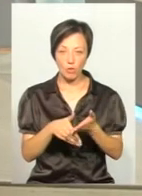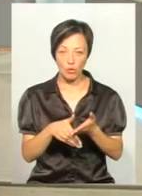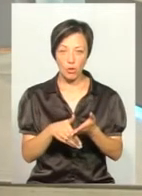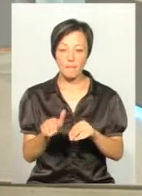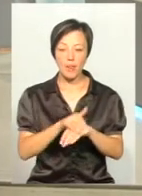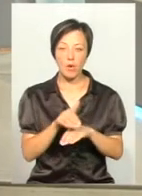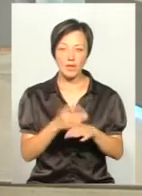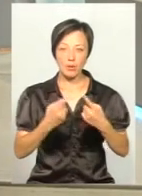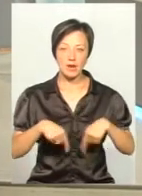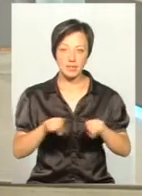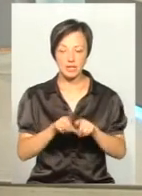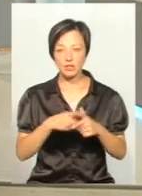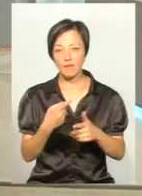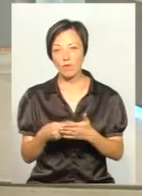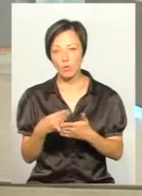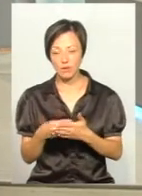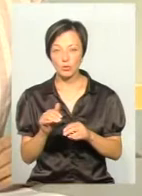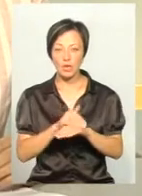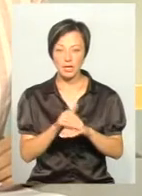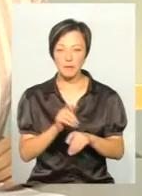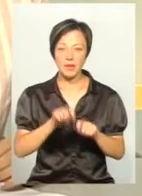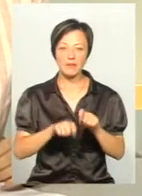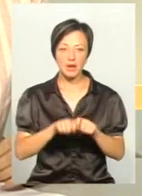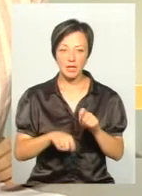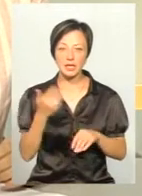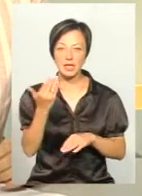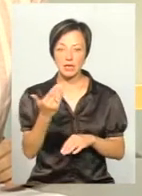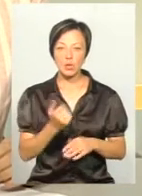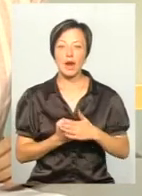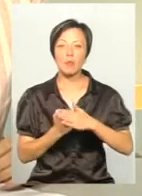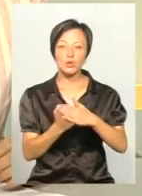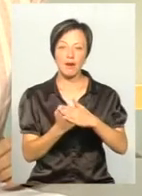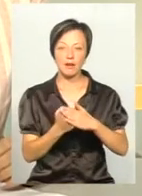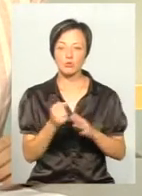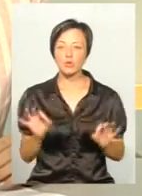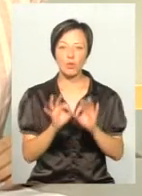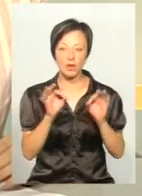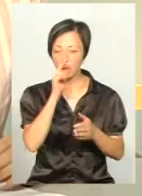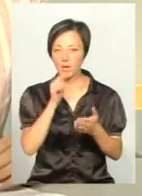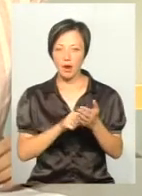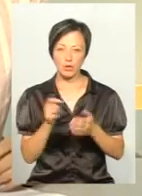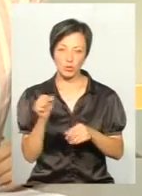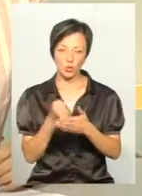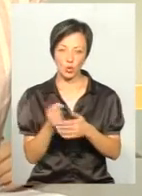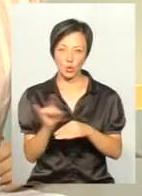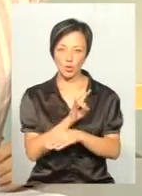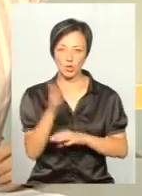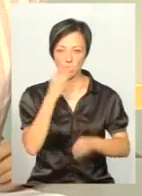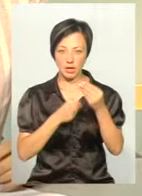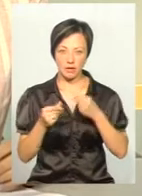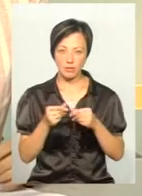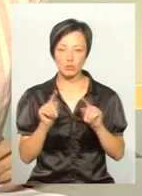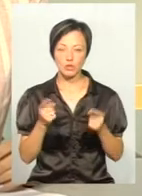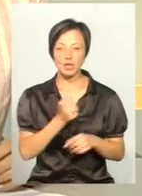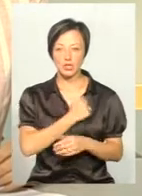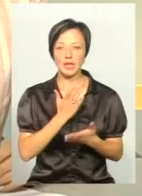благодійних організацій чи фондів, будь ласка, перевіряйте теж їхню репутацію, щоб в жодному разі ви не потрапили в тонета шахраїв, тому